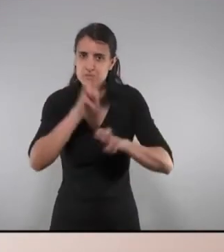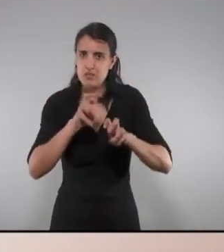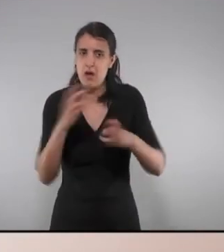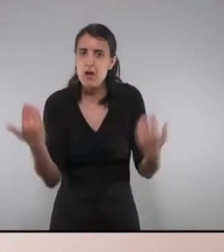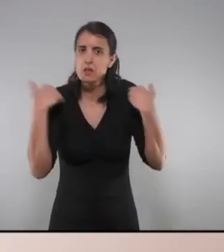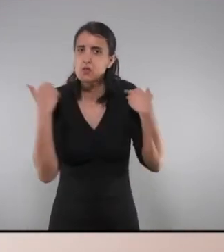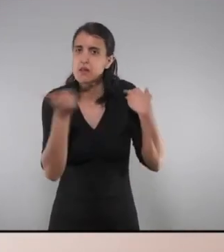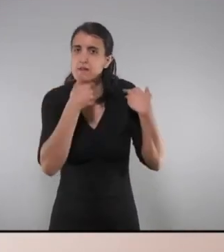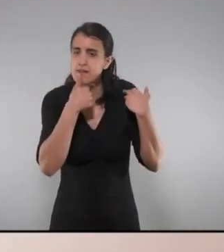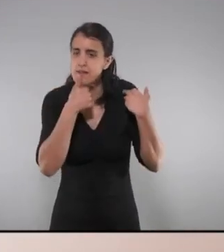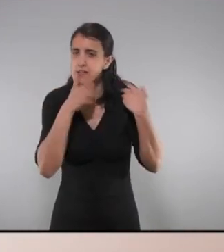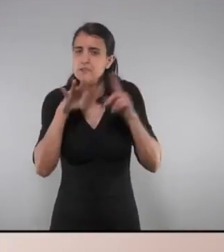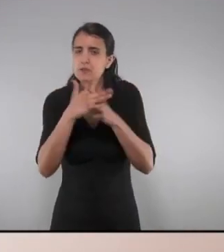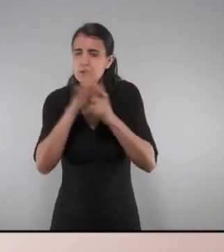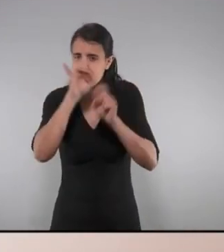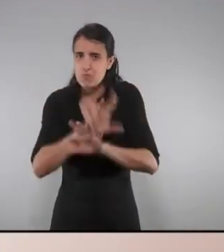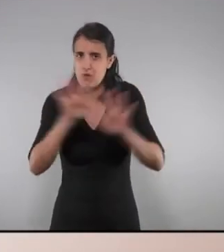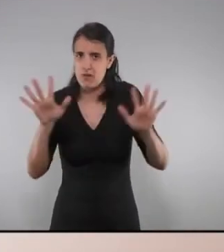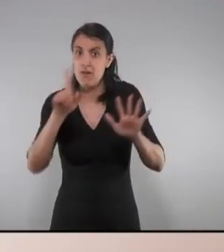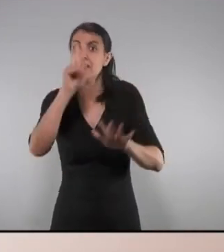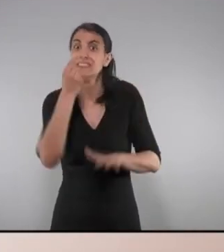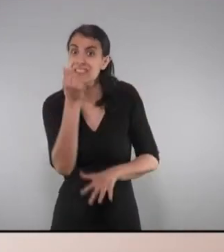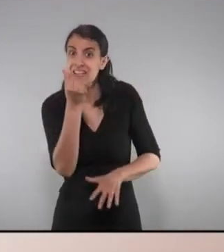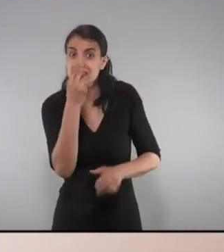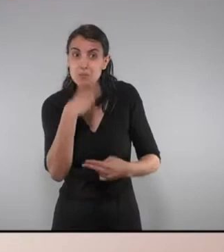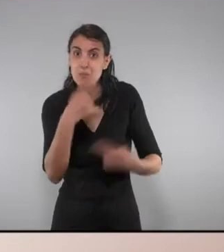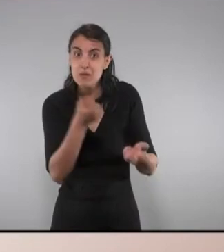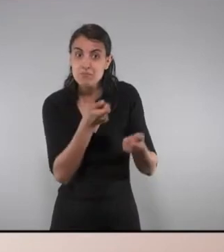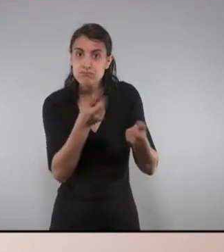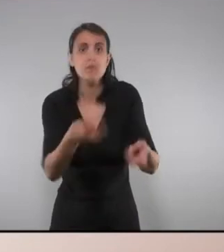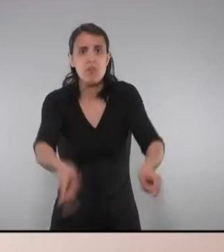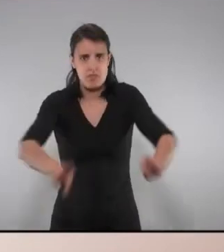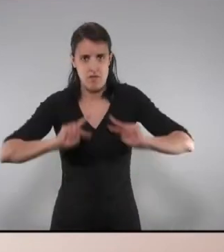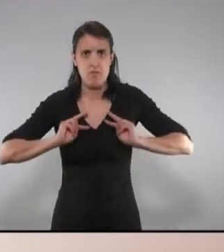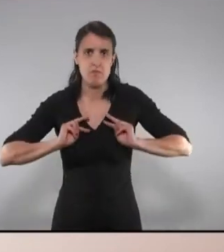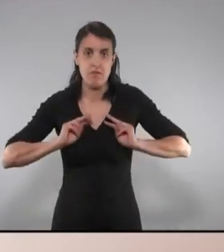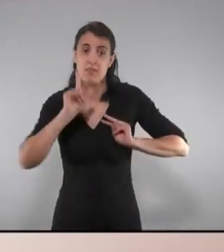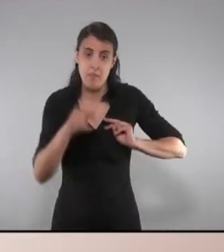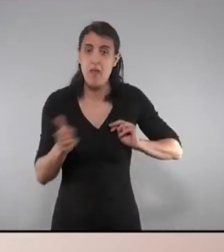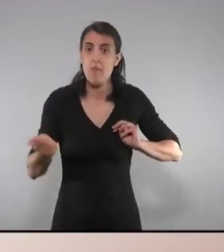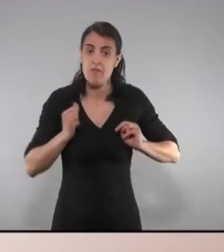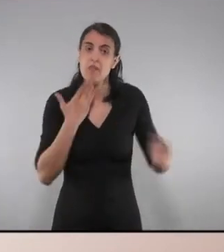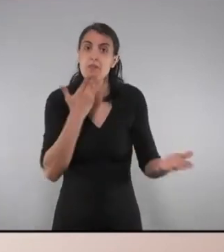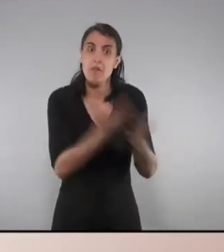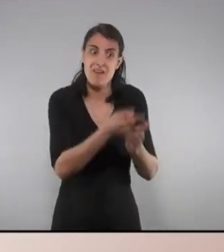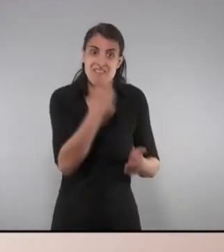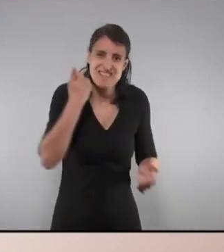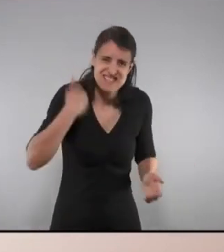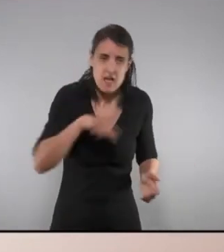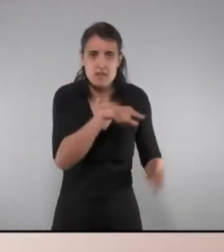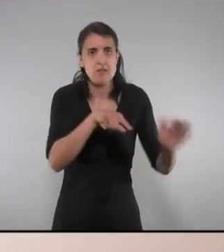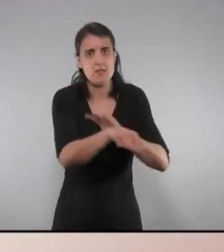responsabilitats i exigir el rescabalament dels diners públics. de pas, li demanem que aprofitin i intervinguin d'una